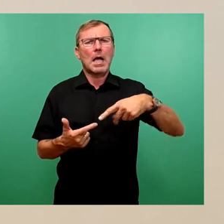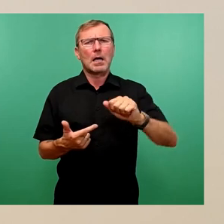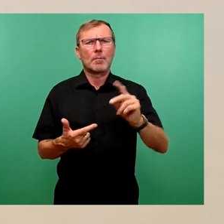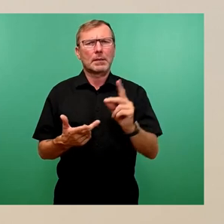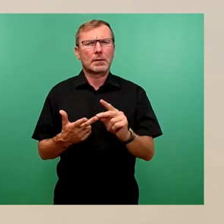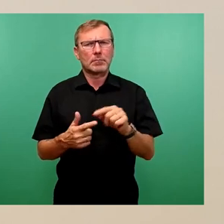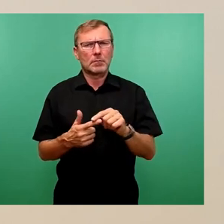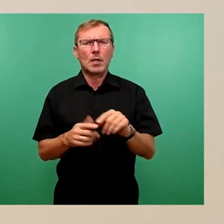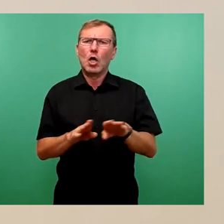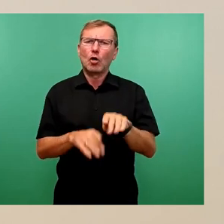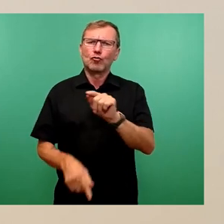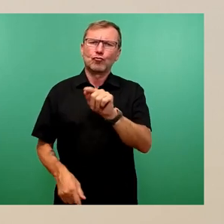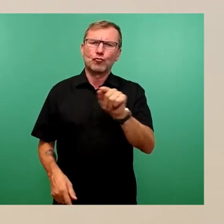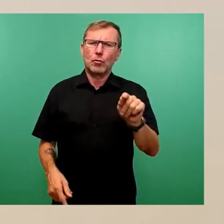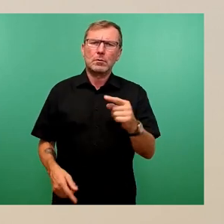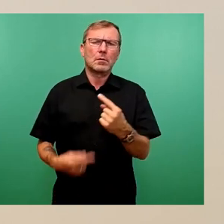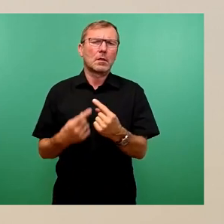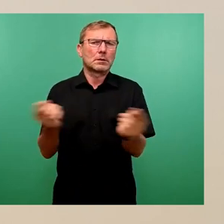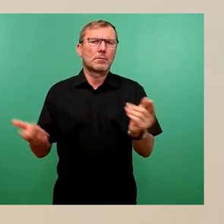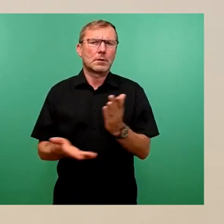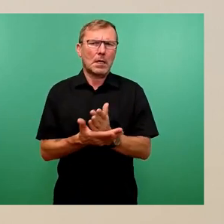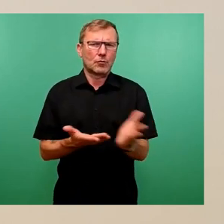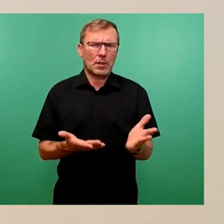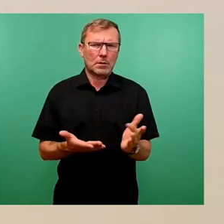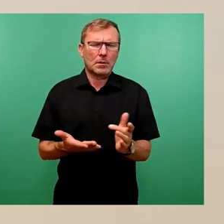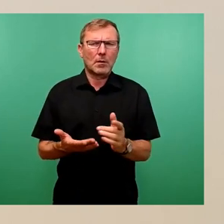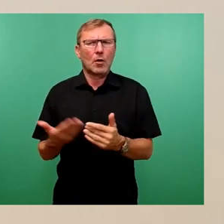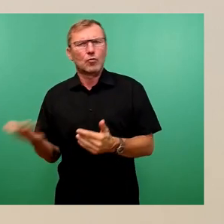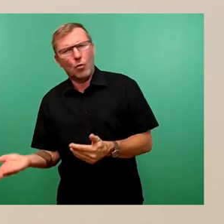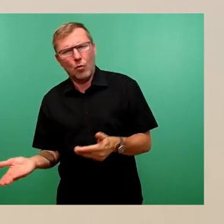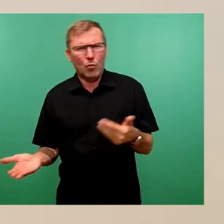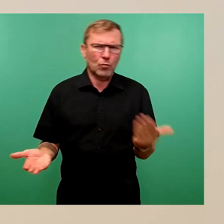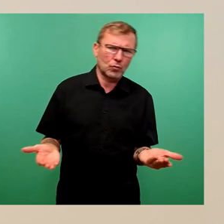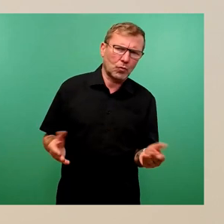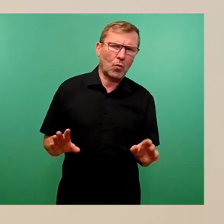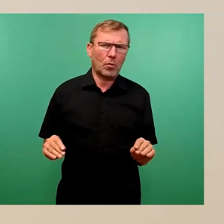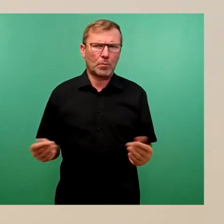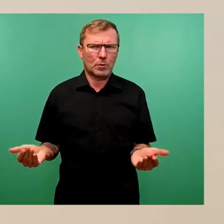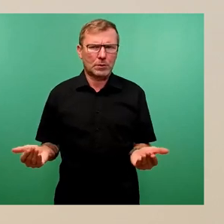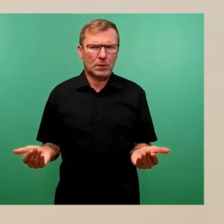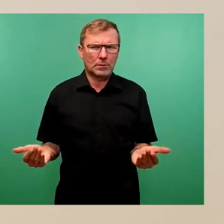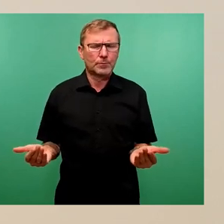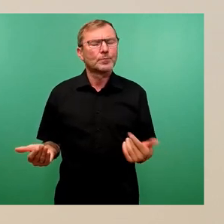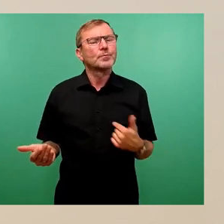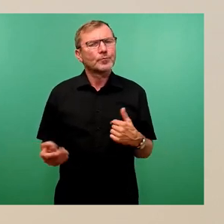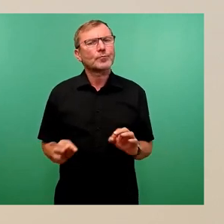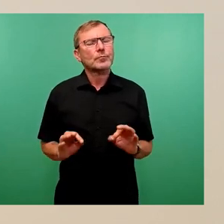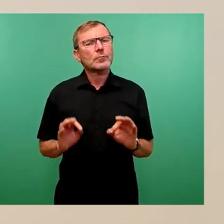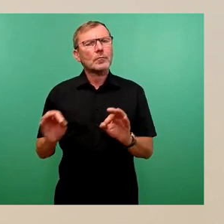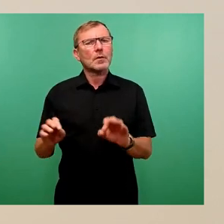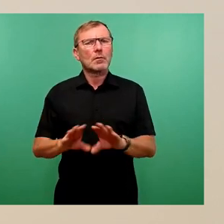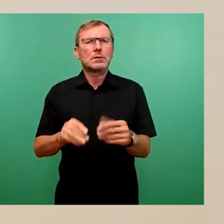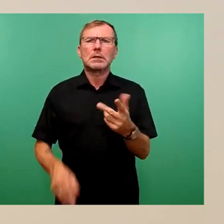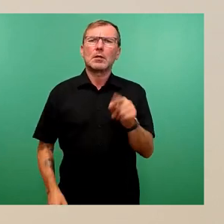konnten hier selber entscheiden, ob sie sich für das eine oder andere entscheiden. Wir haben dafür rund 3,2